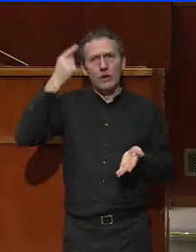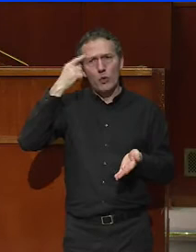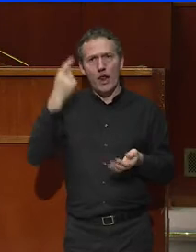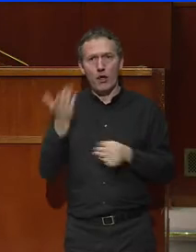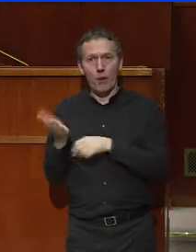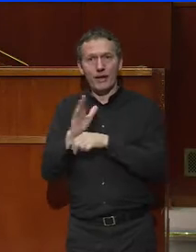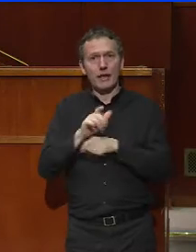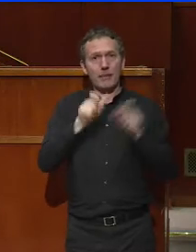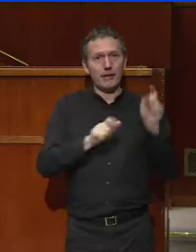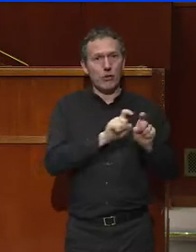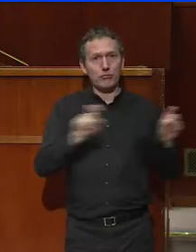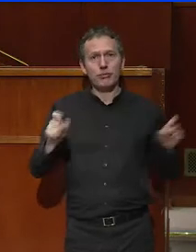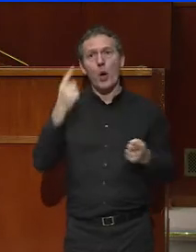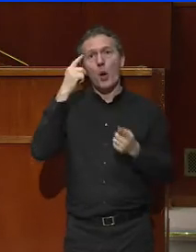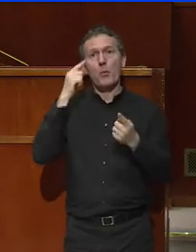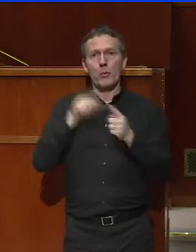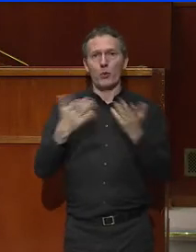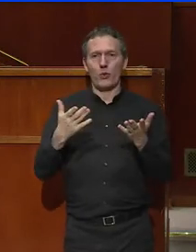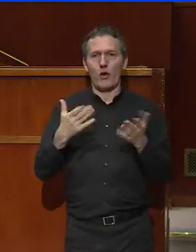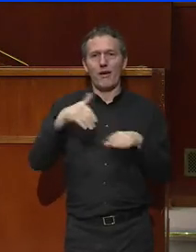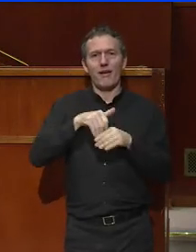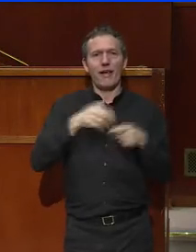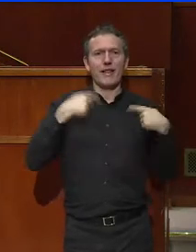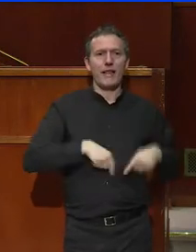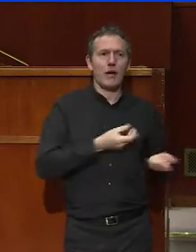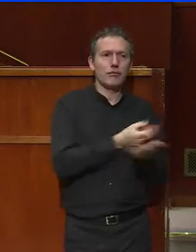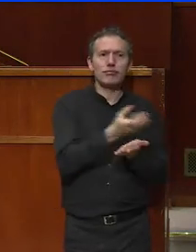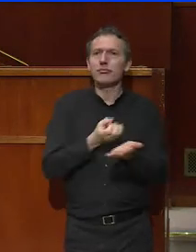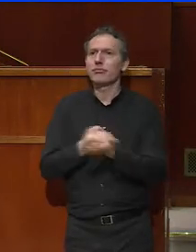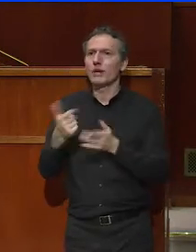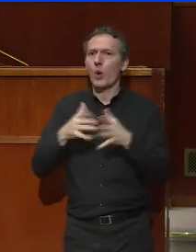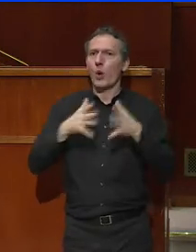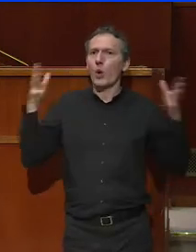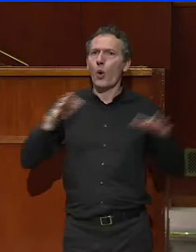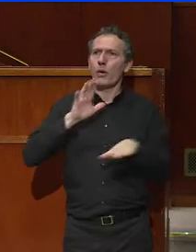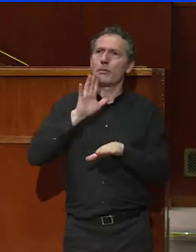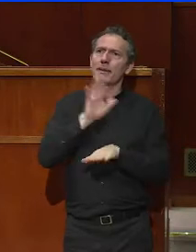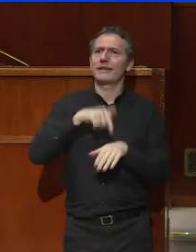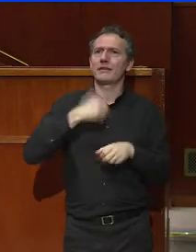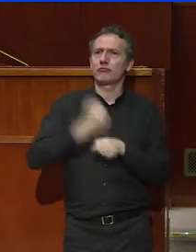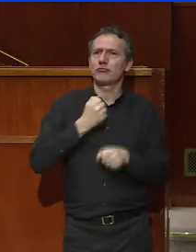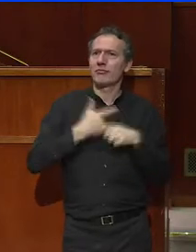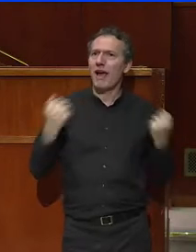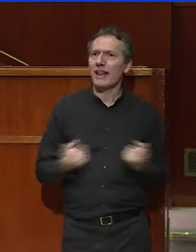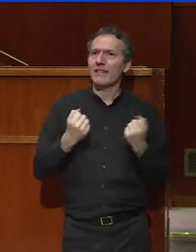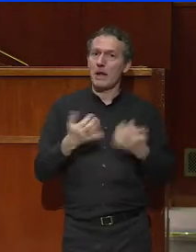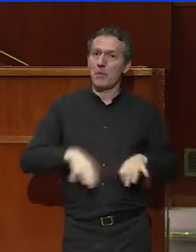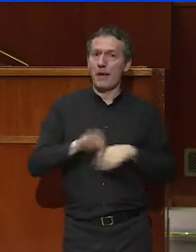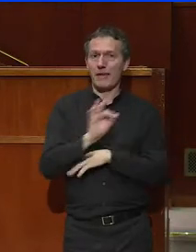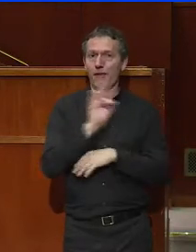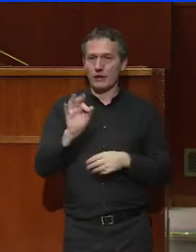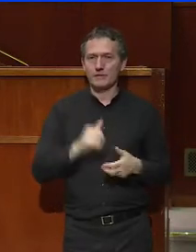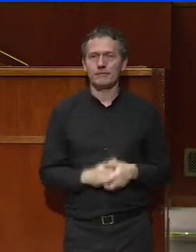pour que se fasse entendre, au-dedans même de l'État, la voix des grandes activités du pays. Comme souvent, ces